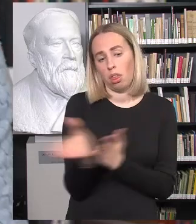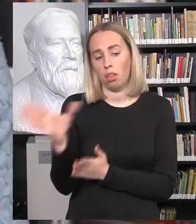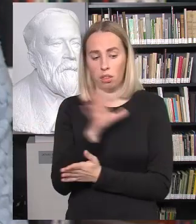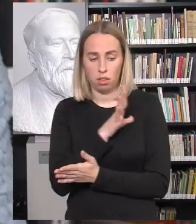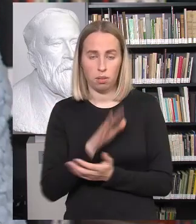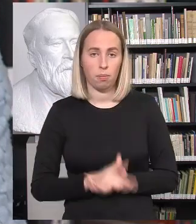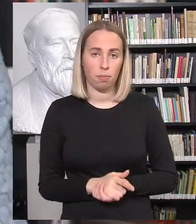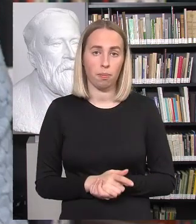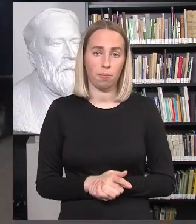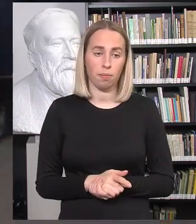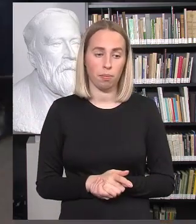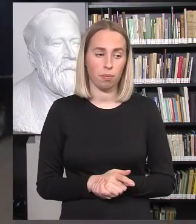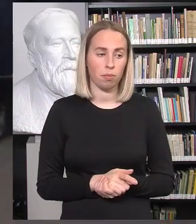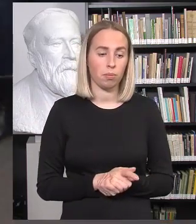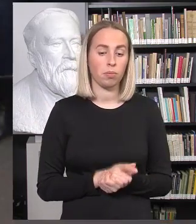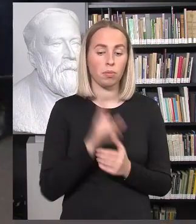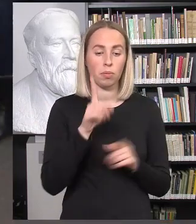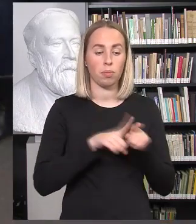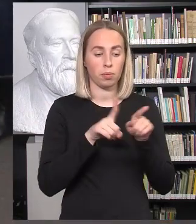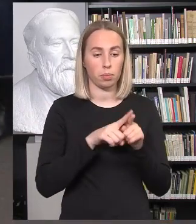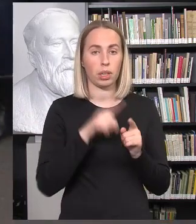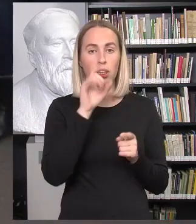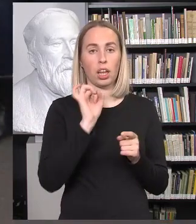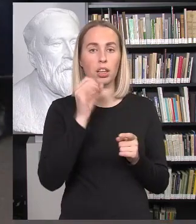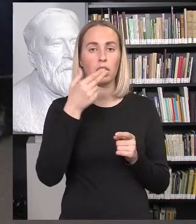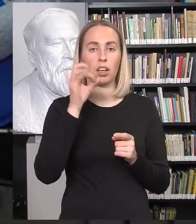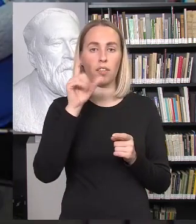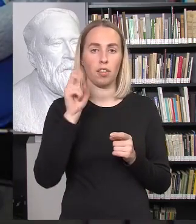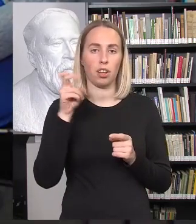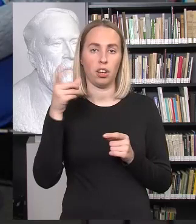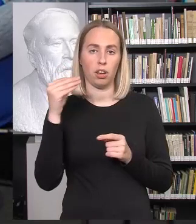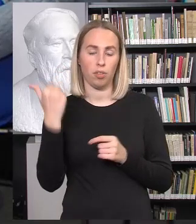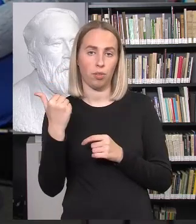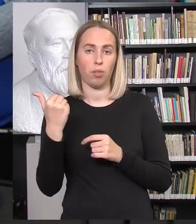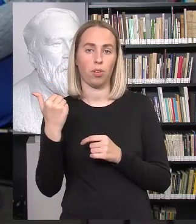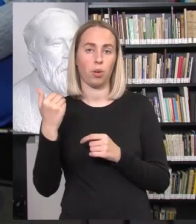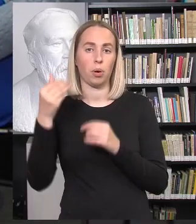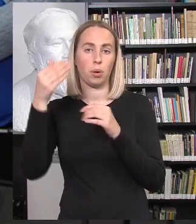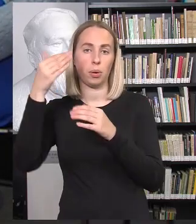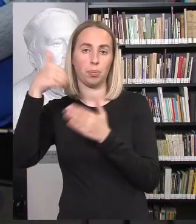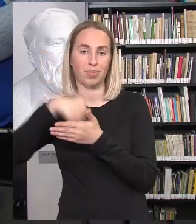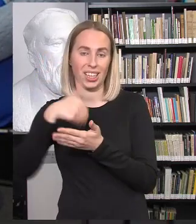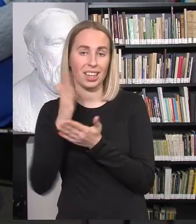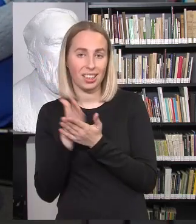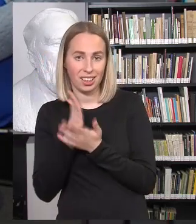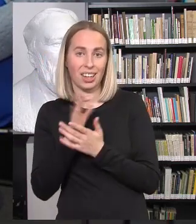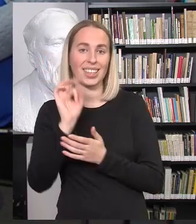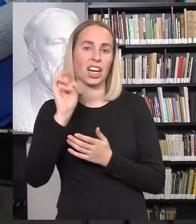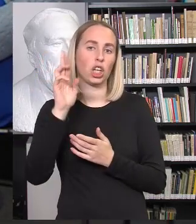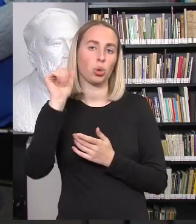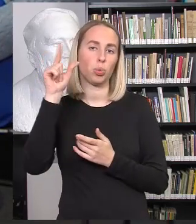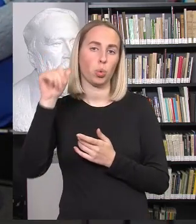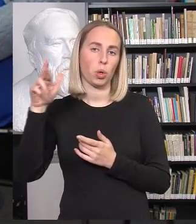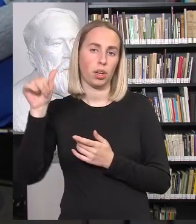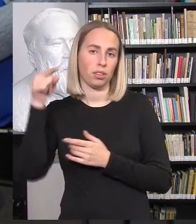kita vertus, turim dar neišspręstą neringus dangvydės bylą, kurį vis dar guli strasbūro ateisime, ir būtent dėl šio įstatymo taikymą